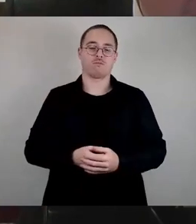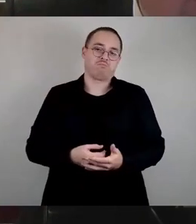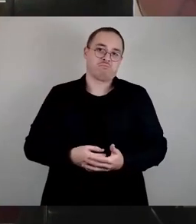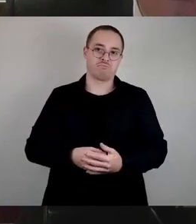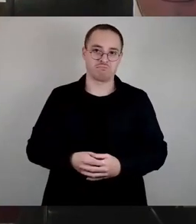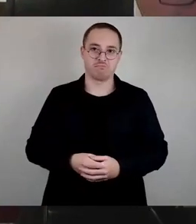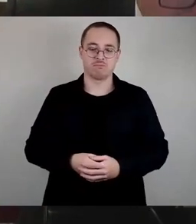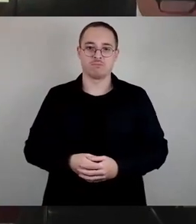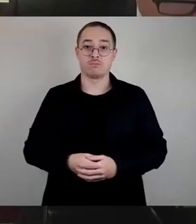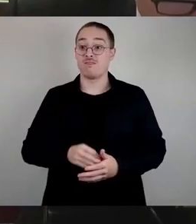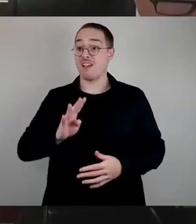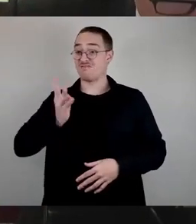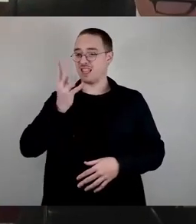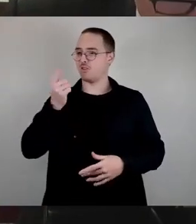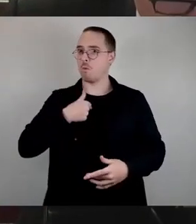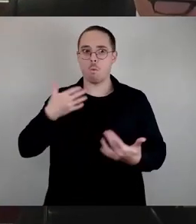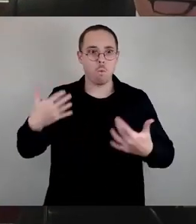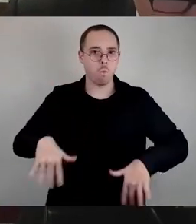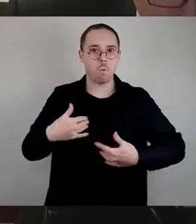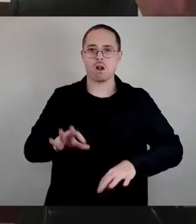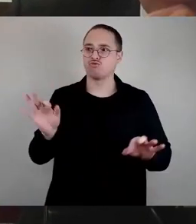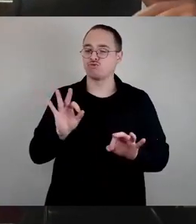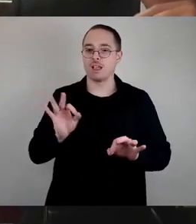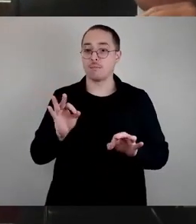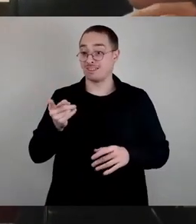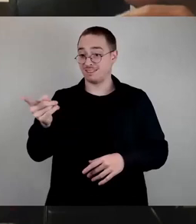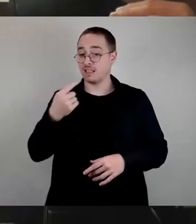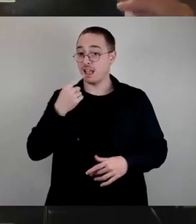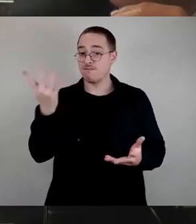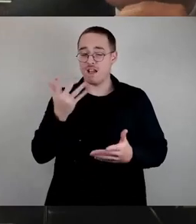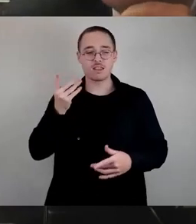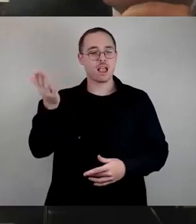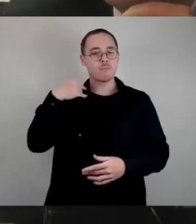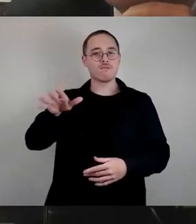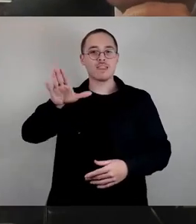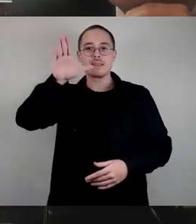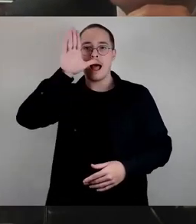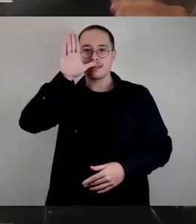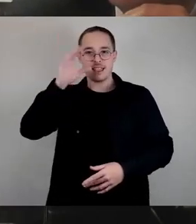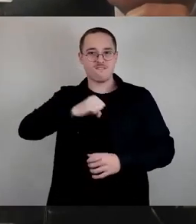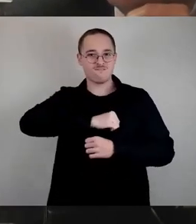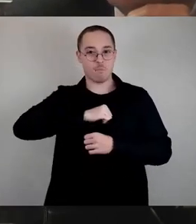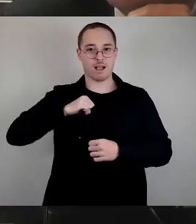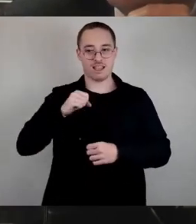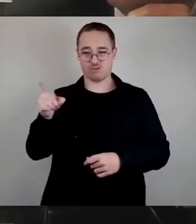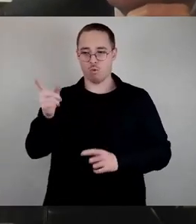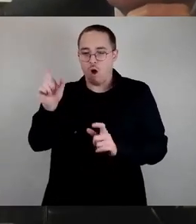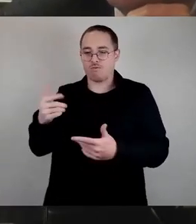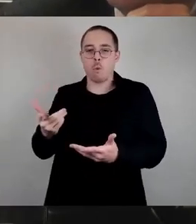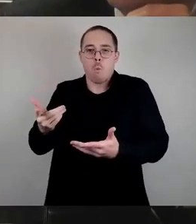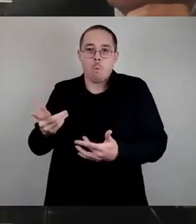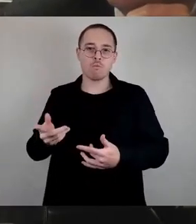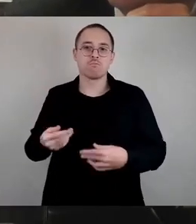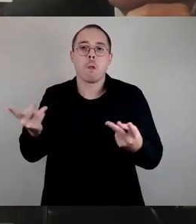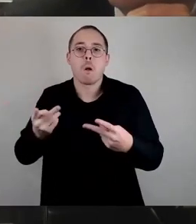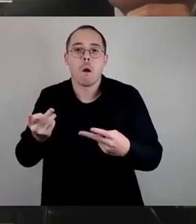Ungeheuerlichste, relativiert Herr Lichty damit die Verbrechen der Nazis, denn er nimmt ihnen damit ihre Singularität. Viele